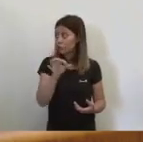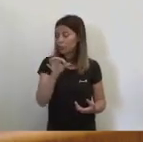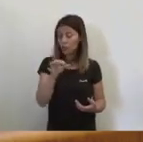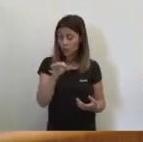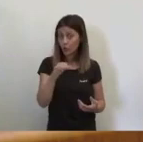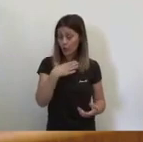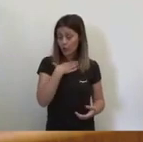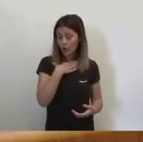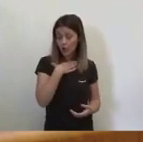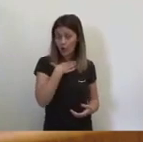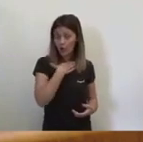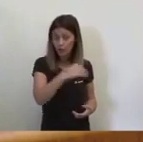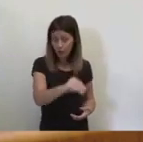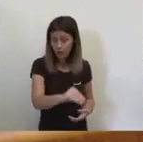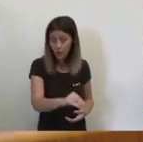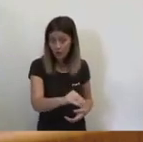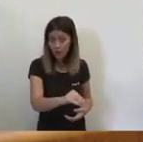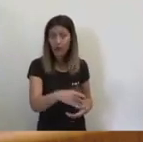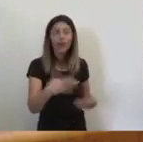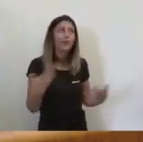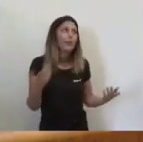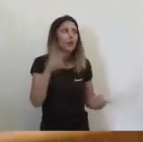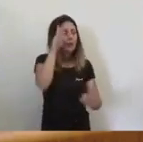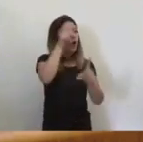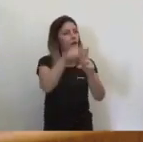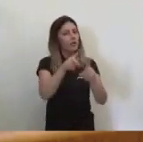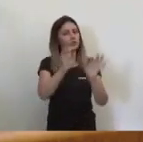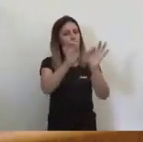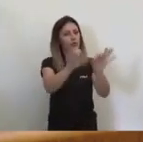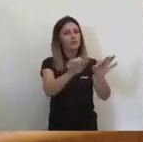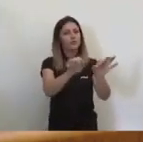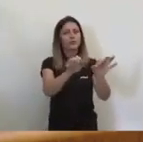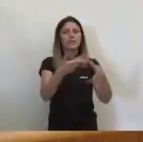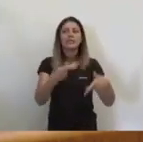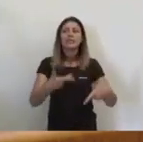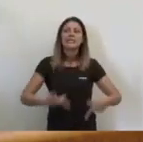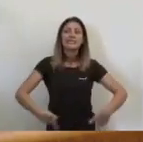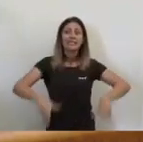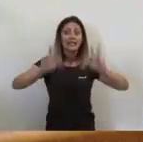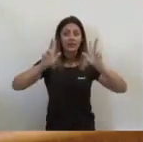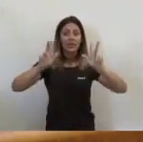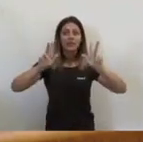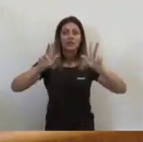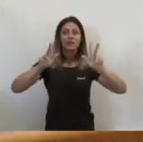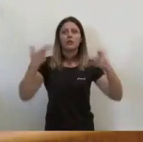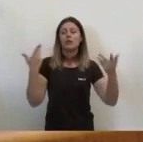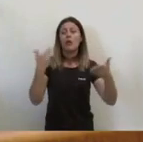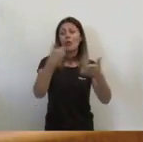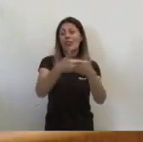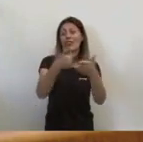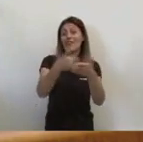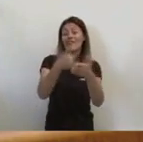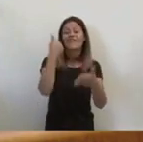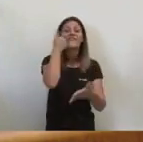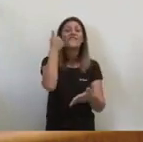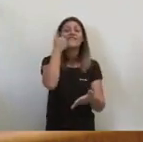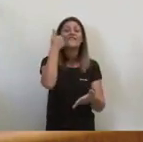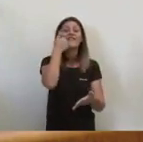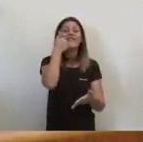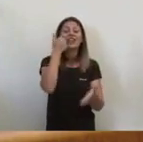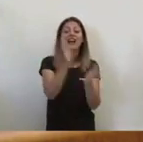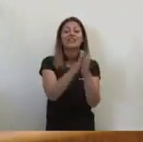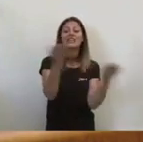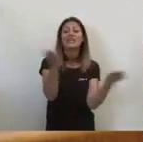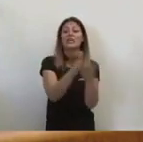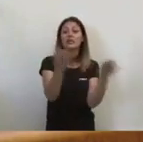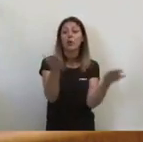capaç de destacar com a positiu, per exemple, el projecte xarxa llibres, el projecte de beques de llibres que va impulsar el